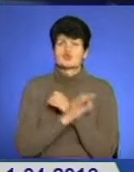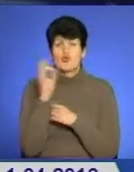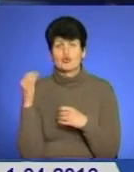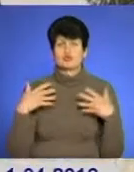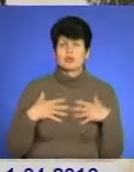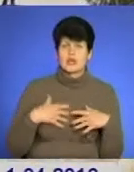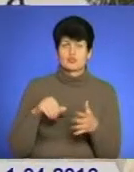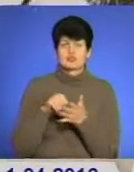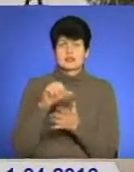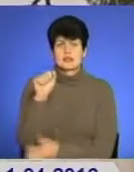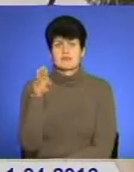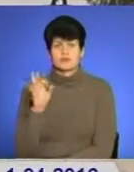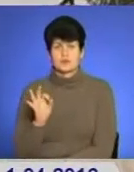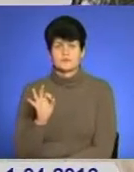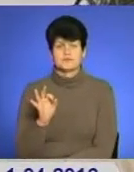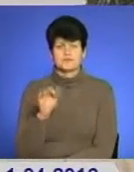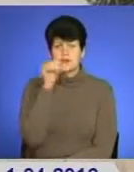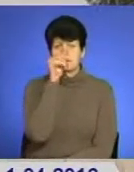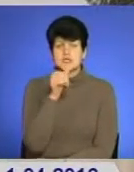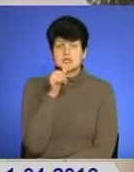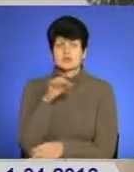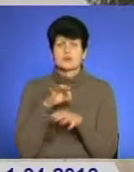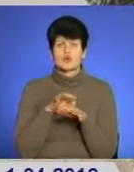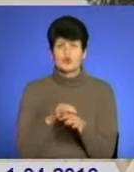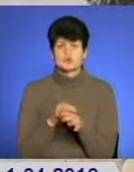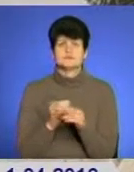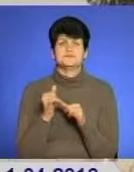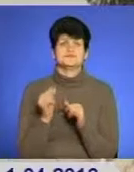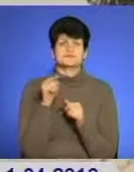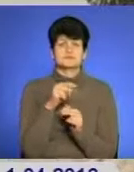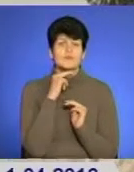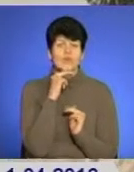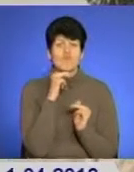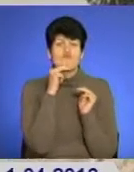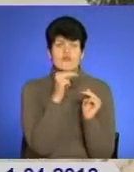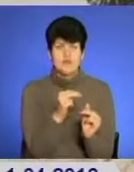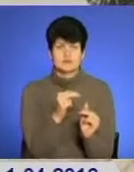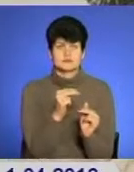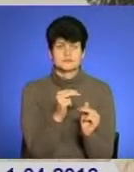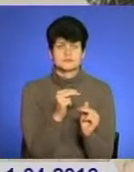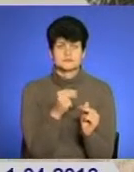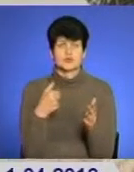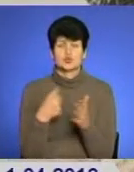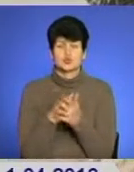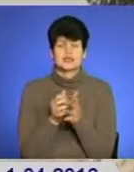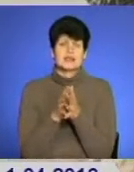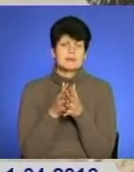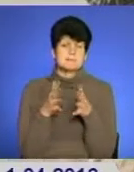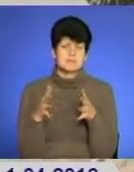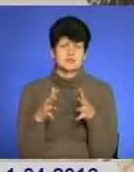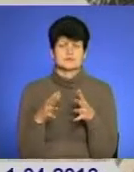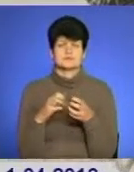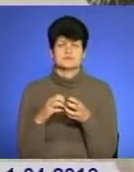АТО. Місячник проходить з метою привернення уваги до найбільш вразливих